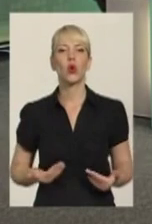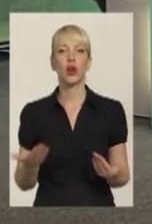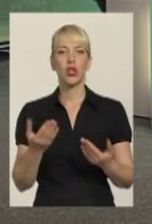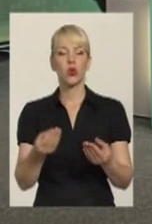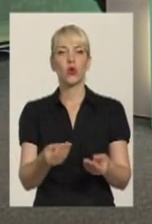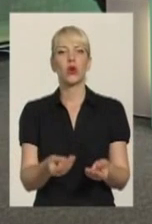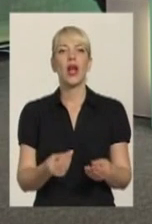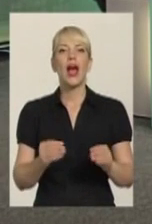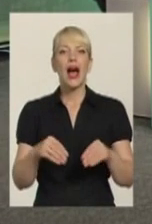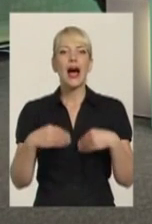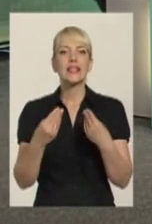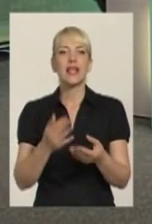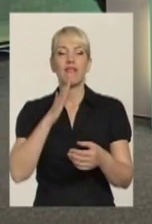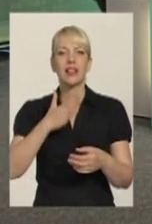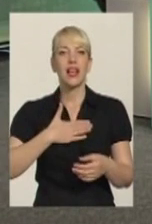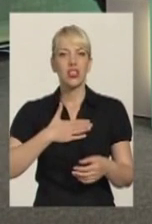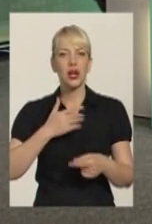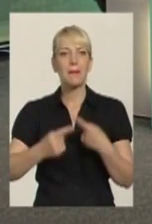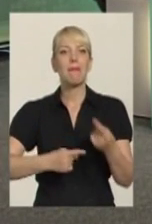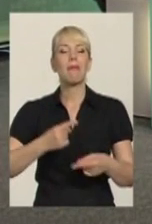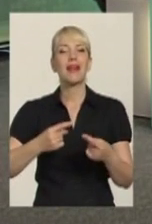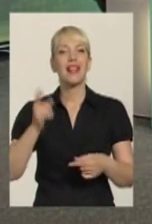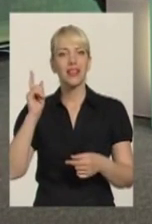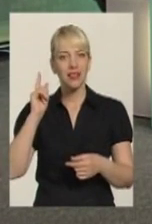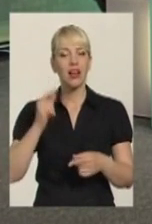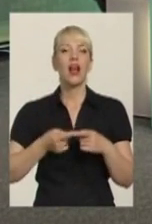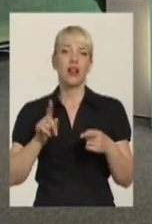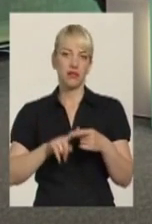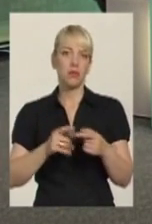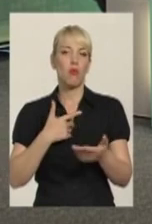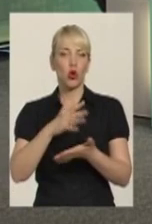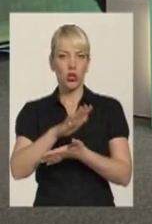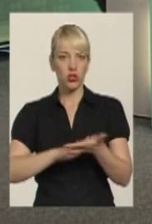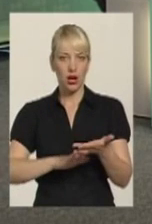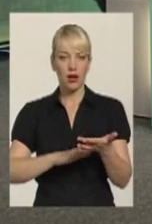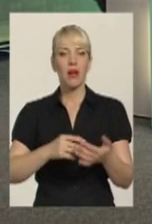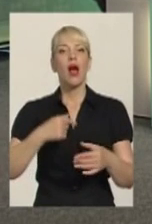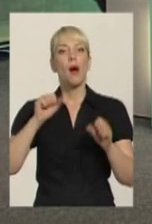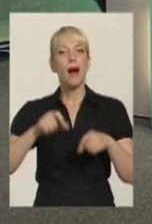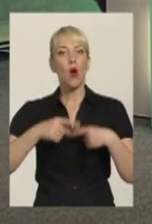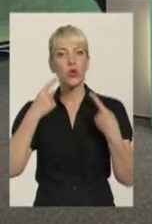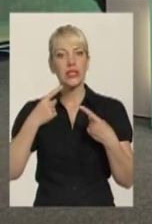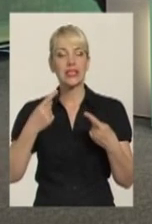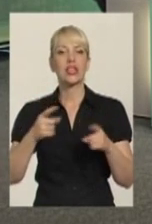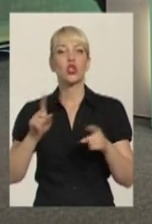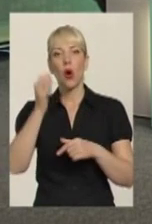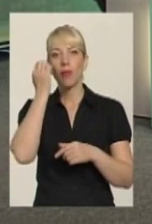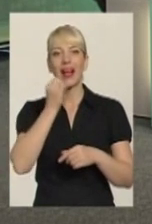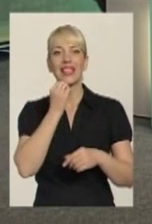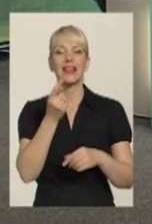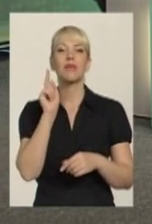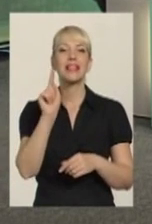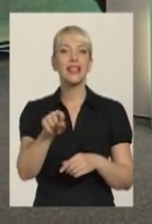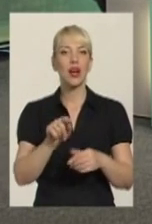наші предки, ми також продовжуємо. і можу сказати одне, що благодарим тих руководителів, які